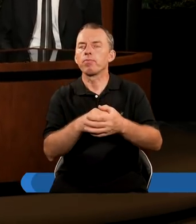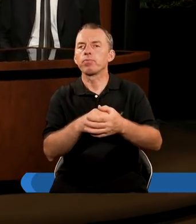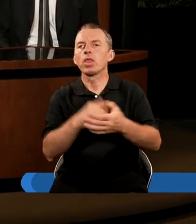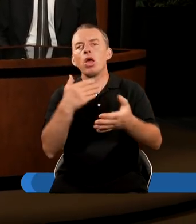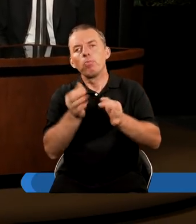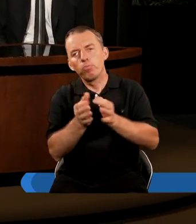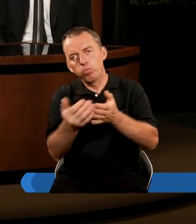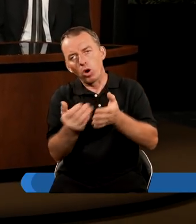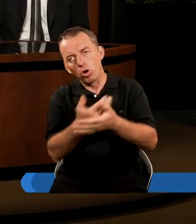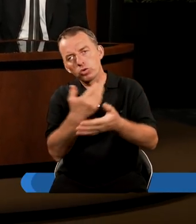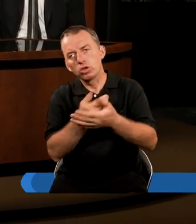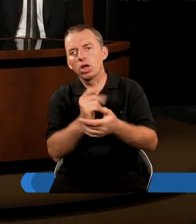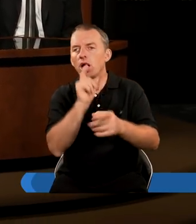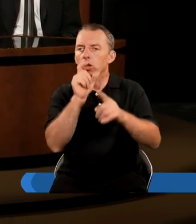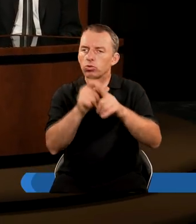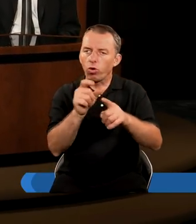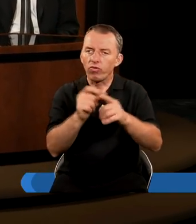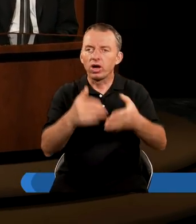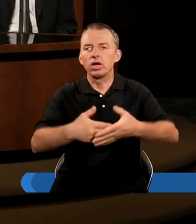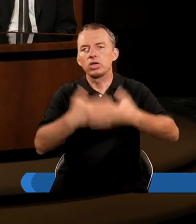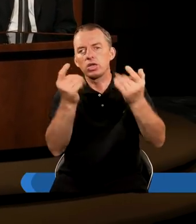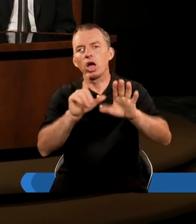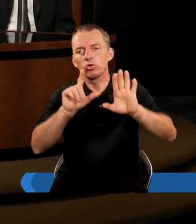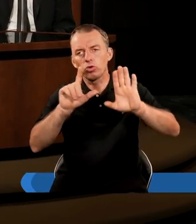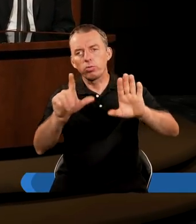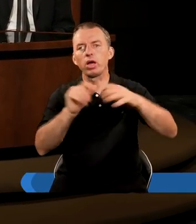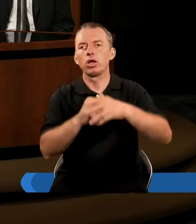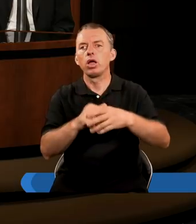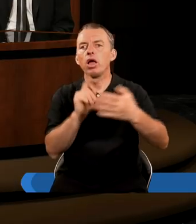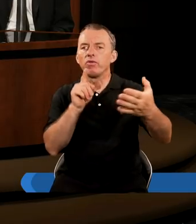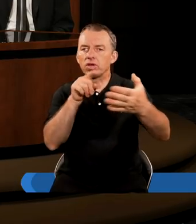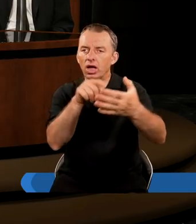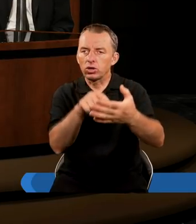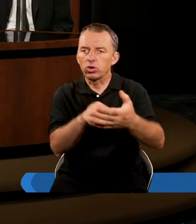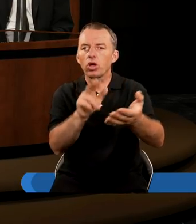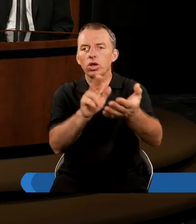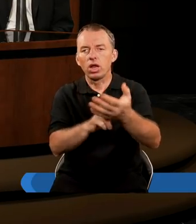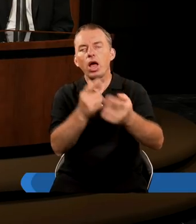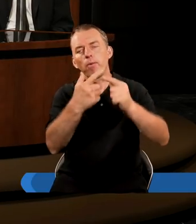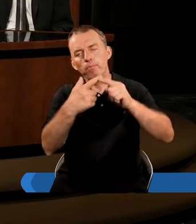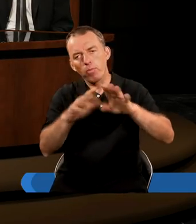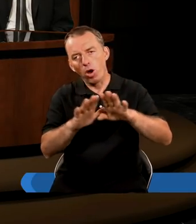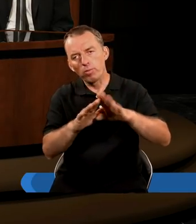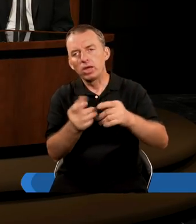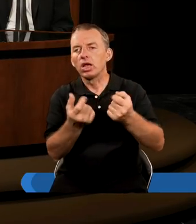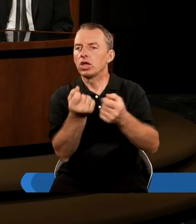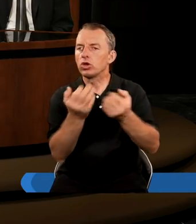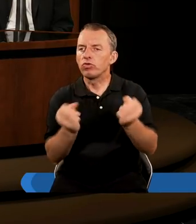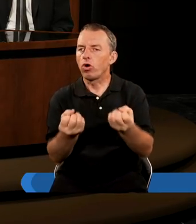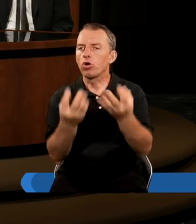Początek widoczny w słowach dnia siódmego, wskazujących na moment stworzenia,